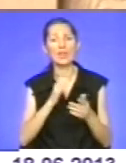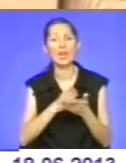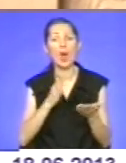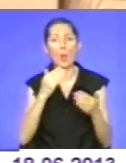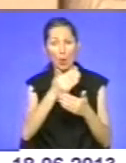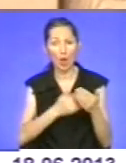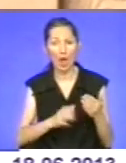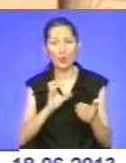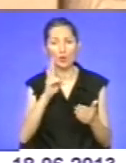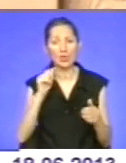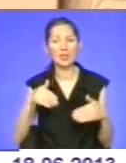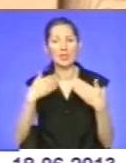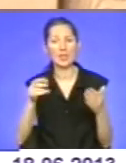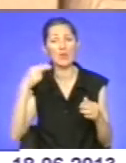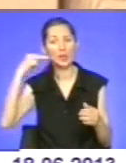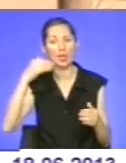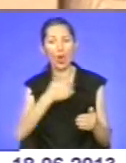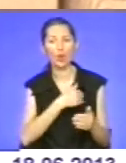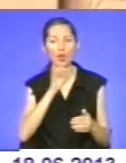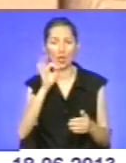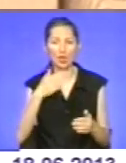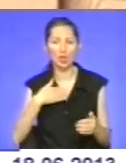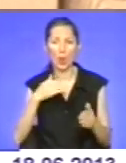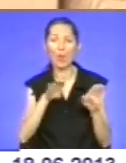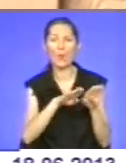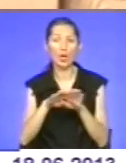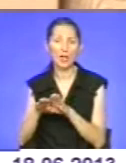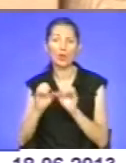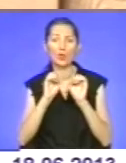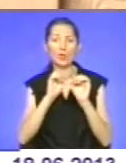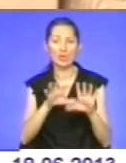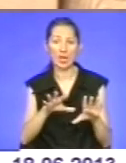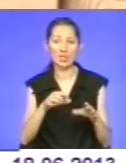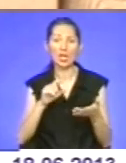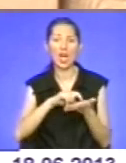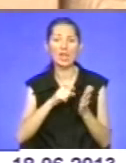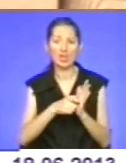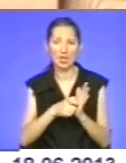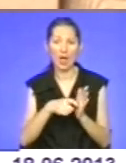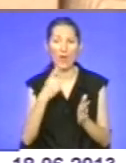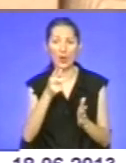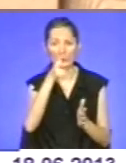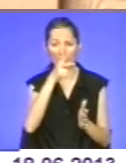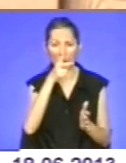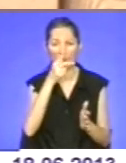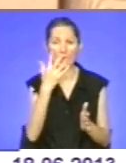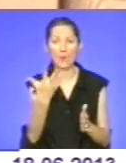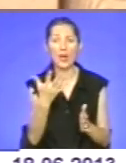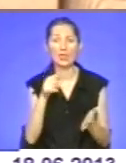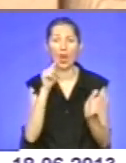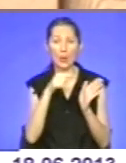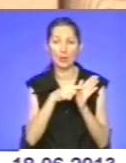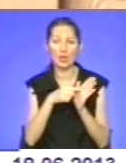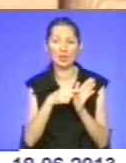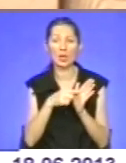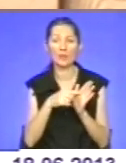президента. Хочу сказати, що ми по рейтингу здачі житла в першому кварталі на п'яткій позиції,